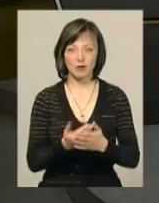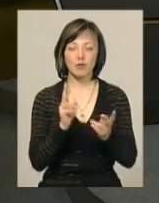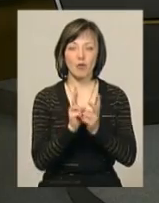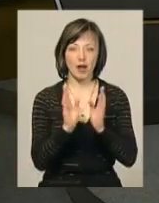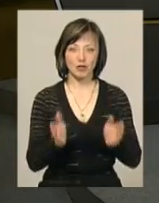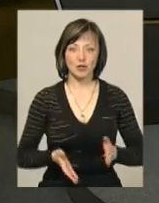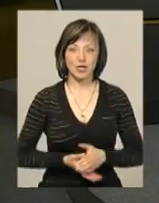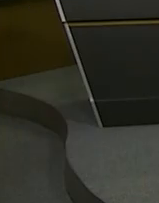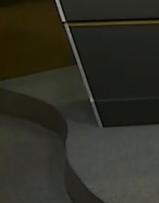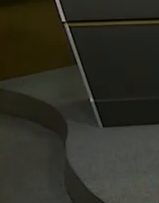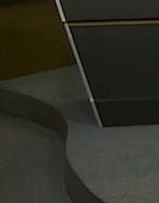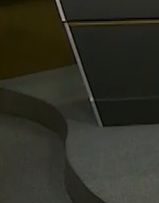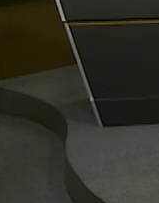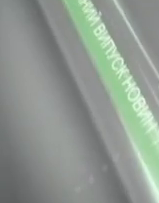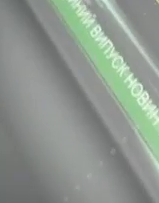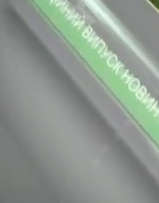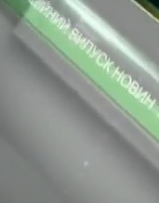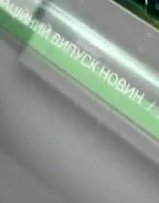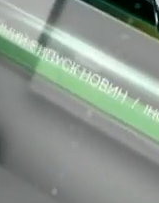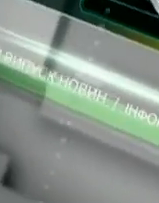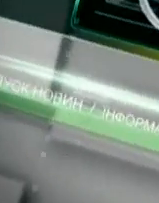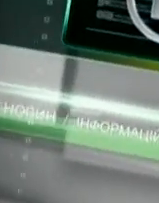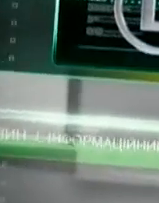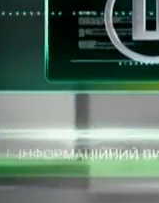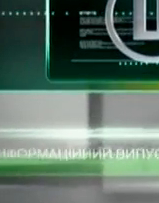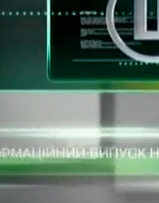Побачимось! Дякую!